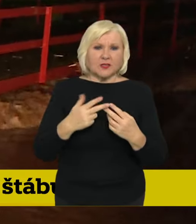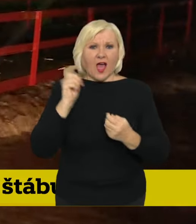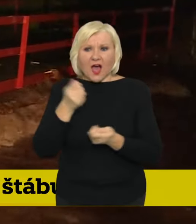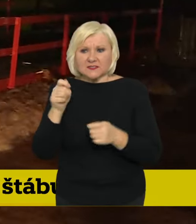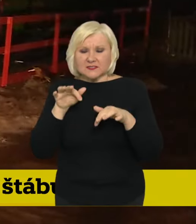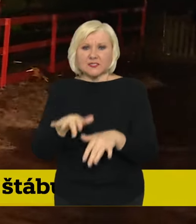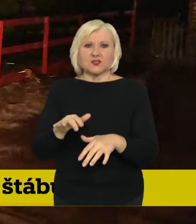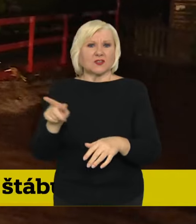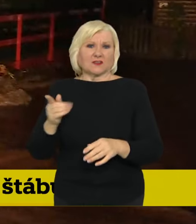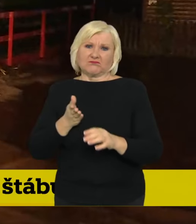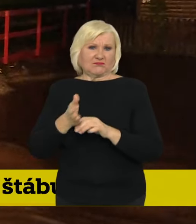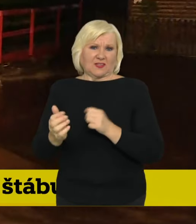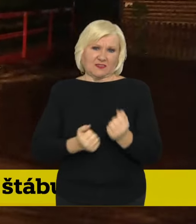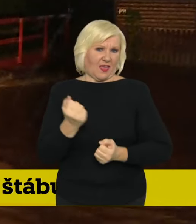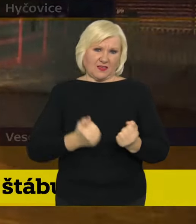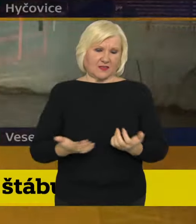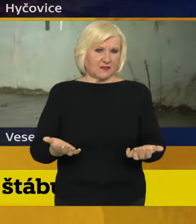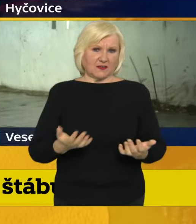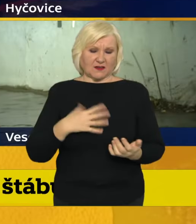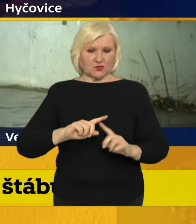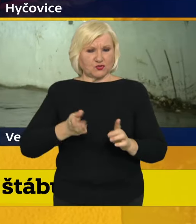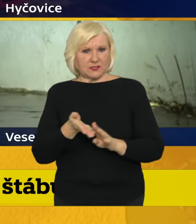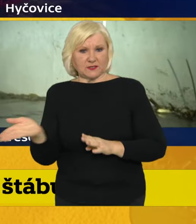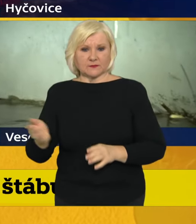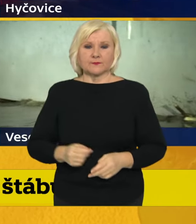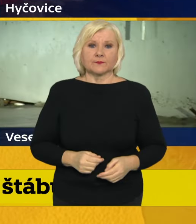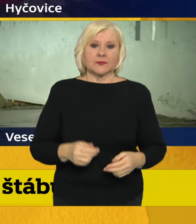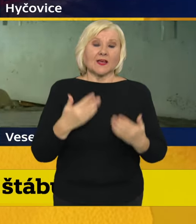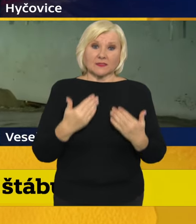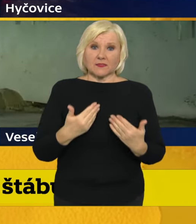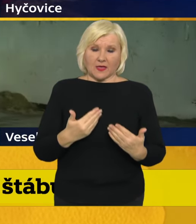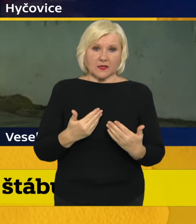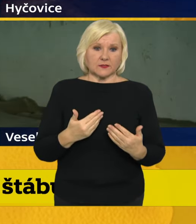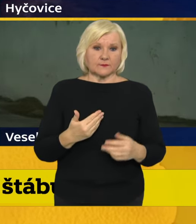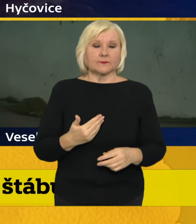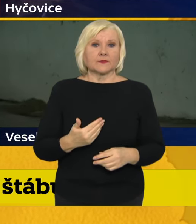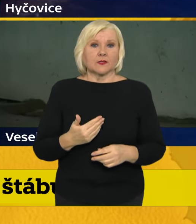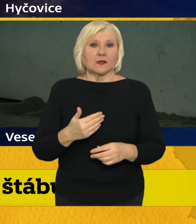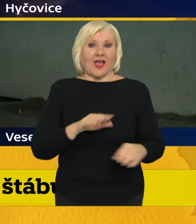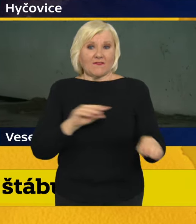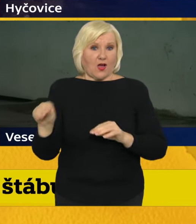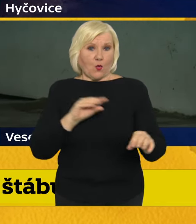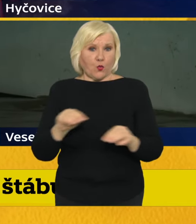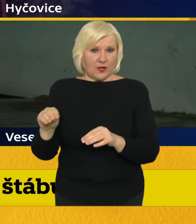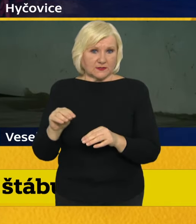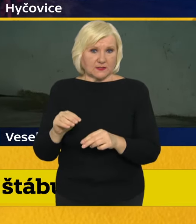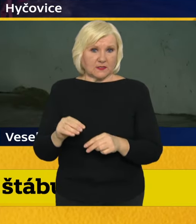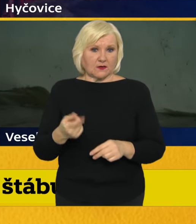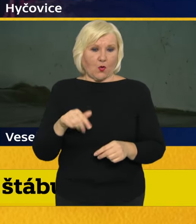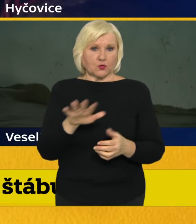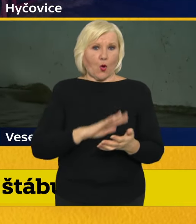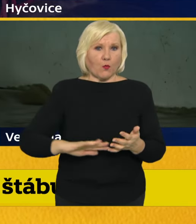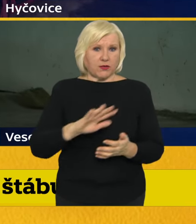a další složky záchrané práce. V tuto chvíli je k dispozici po evakuaci z zasežené oblasti